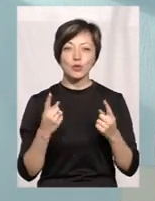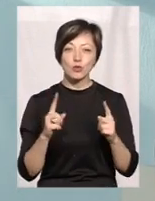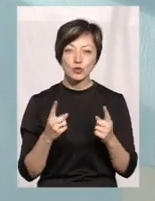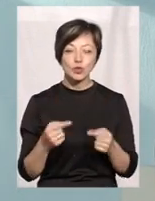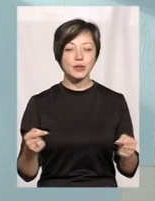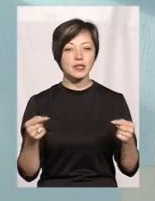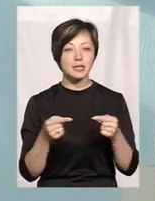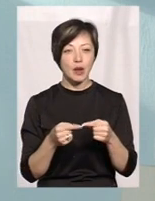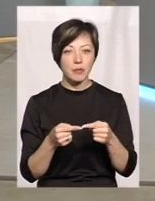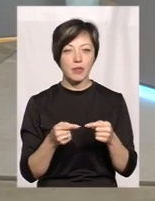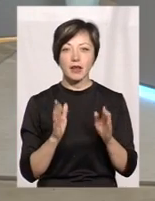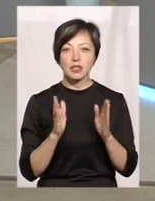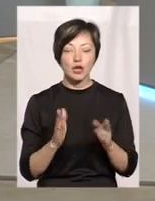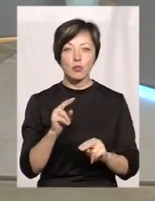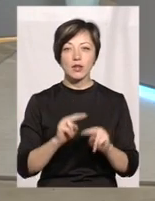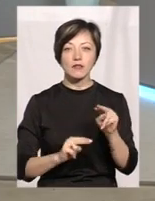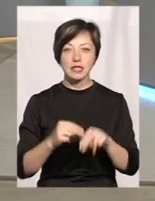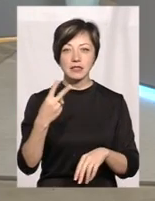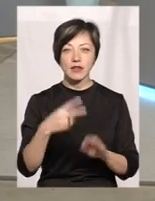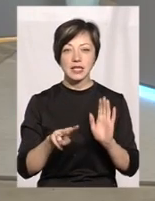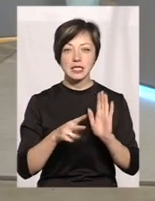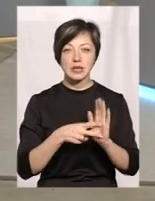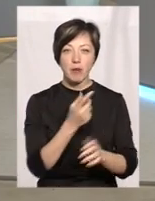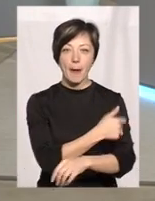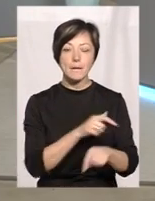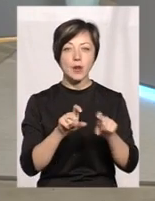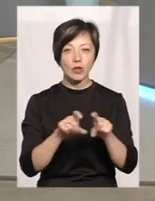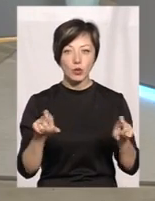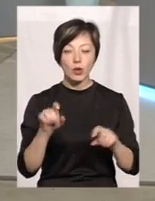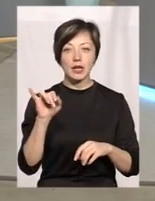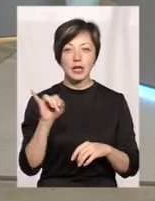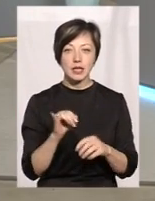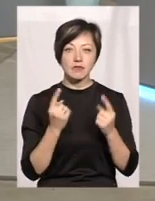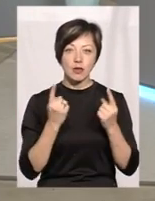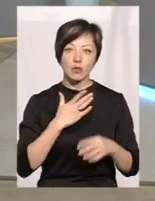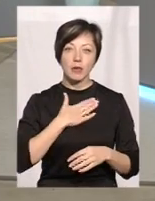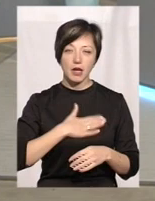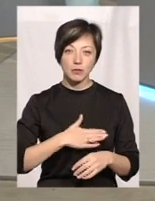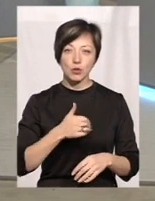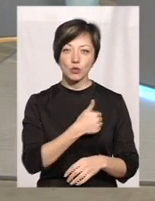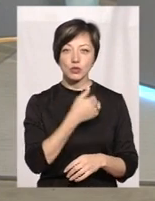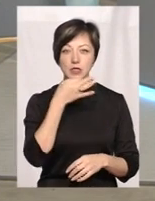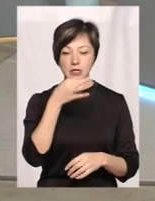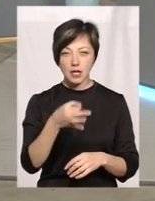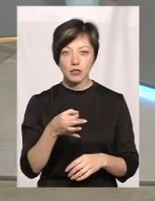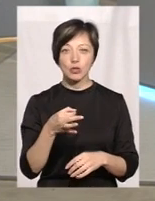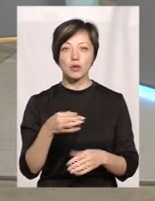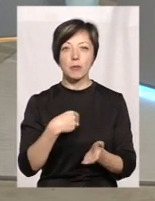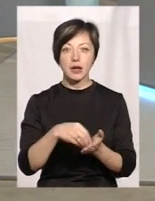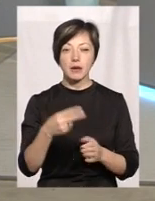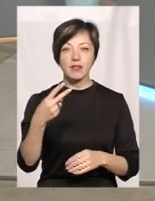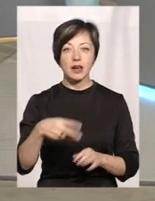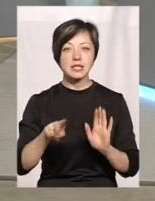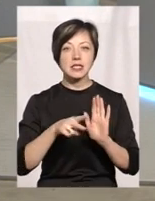саме не лише будівництво 27 амбулаторій, а я з великою приємністю хочу сказати, що придбано і